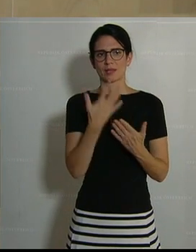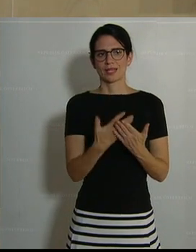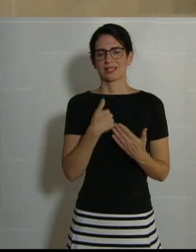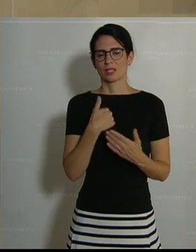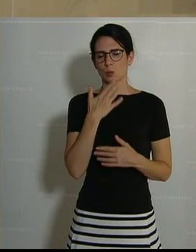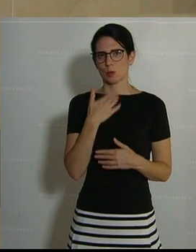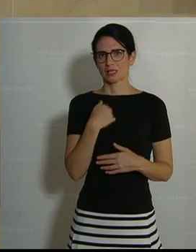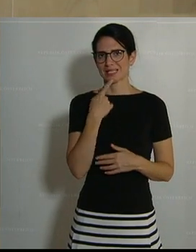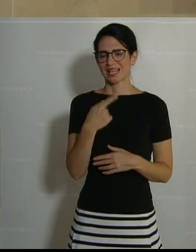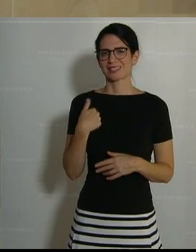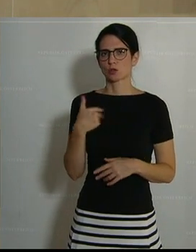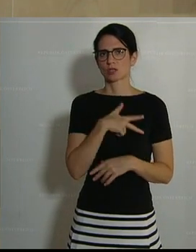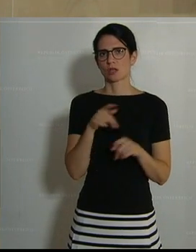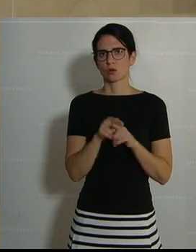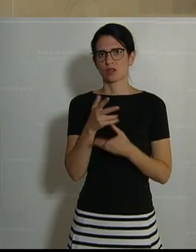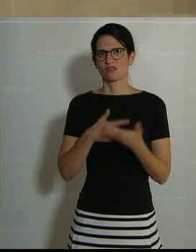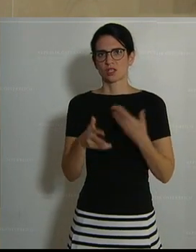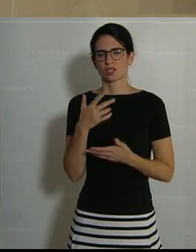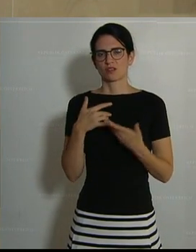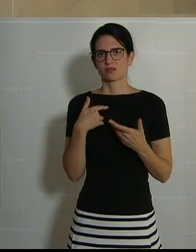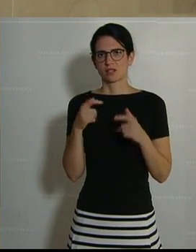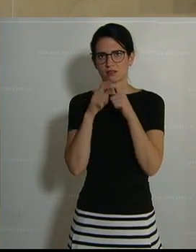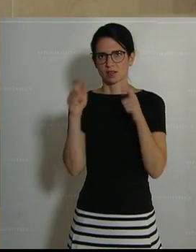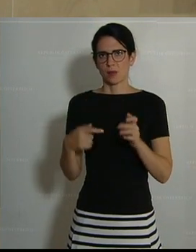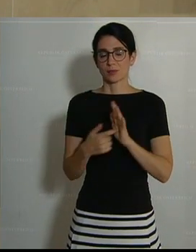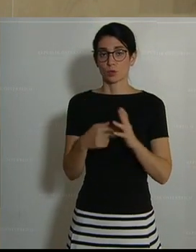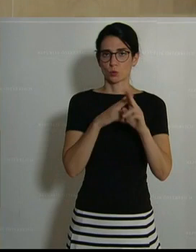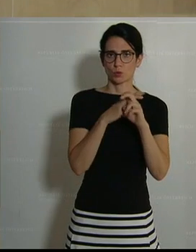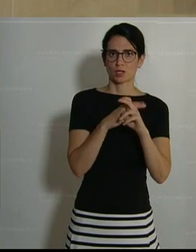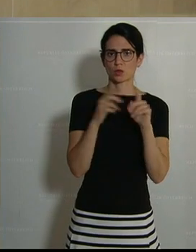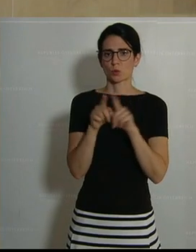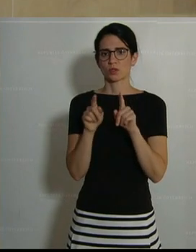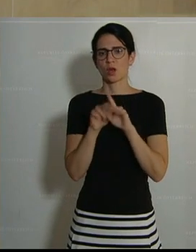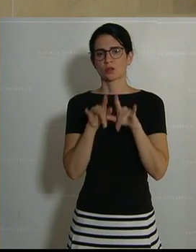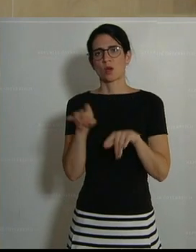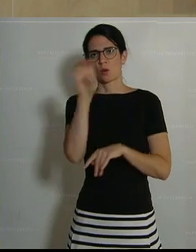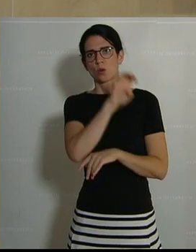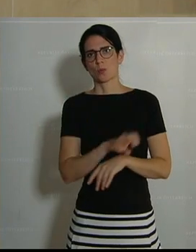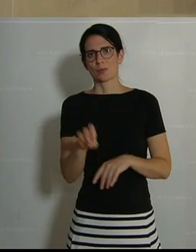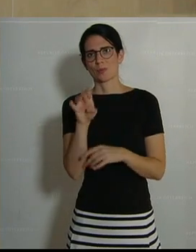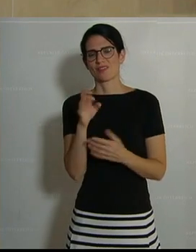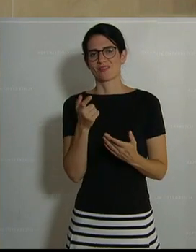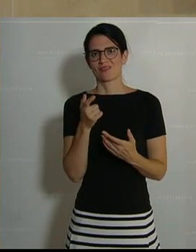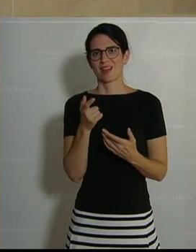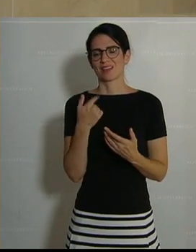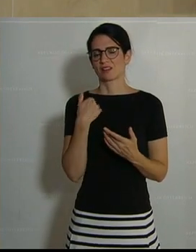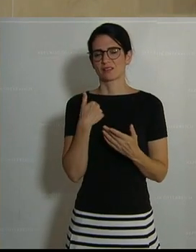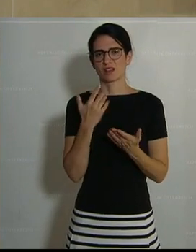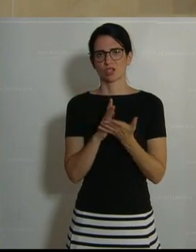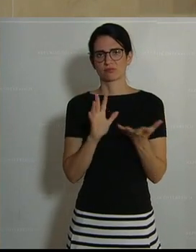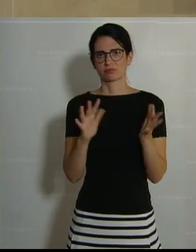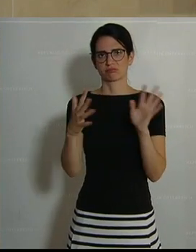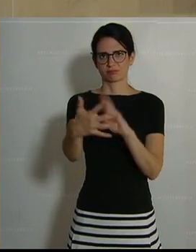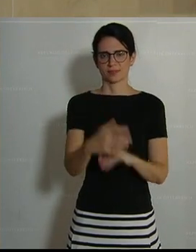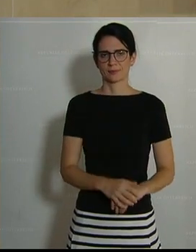festhalten, die sozialen und wirtschaftlichen Gegebenheiten haben sich in Österreich und in ganz Europa seit dem Erscheinen massiv verändert.